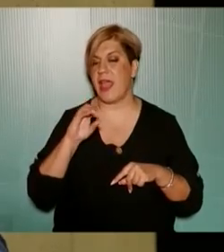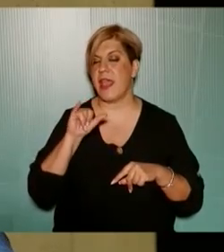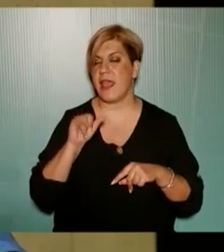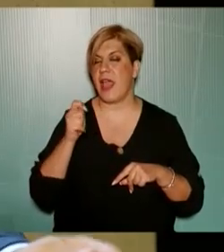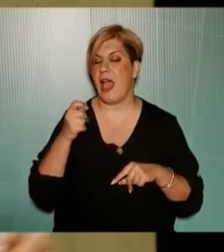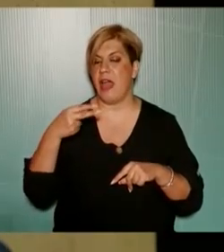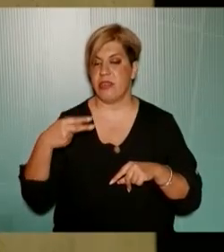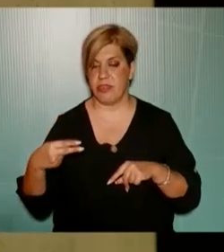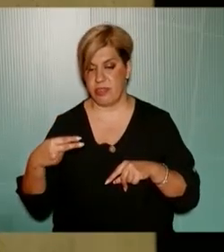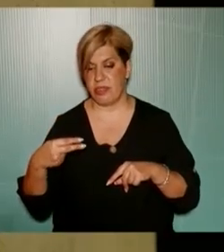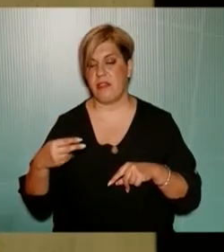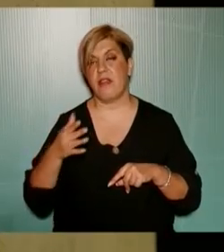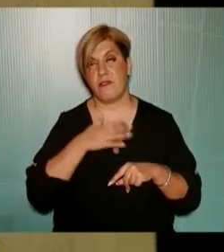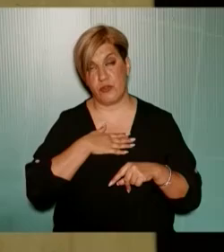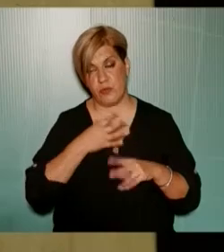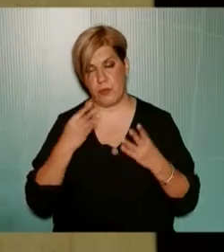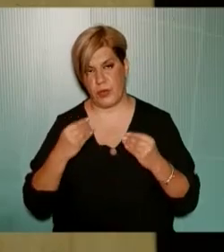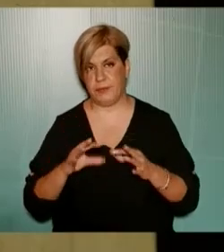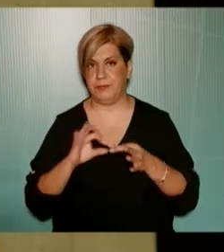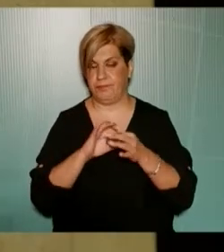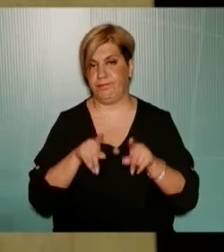την οποία και ευχαριστώ.